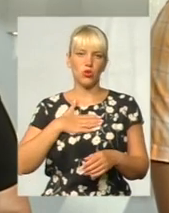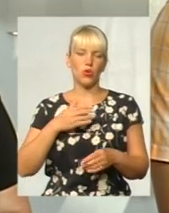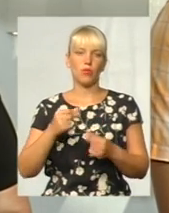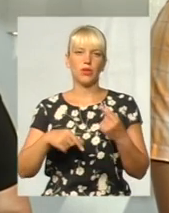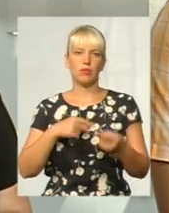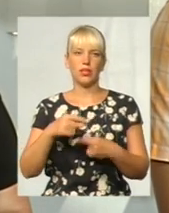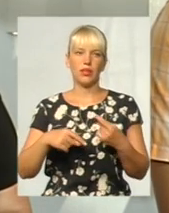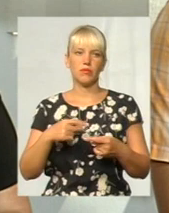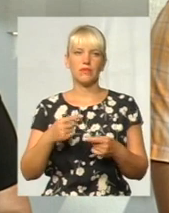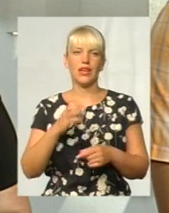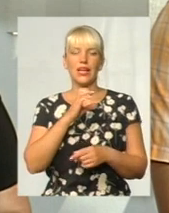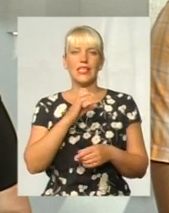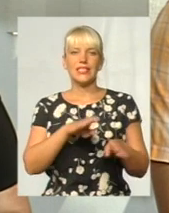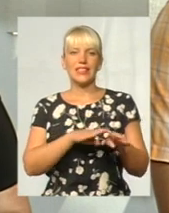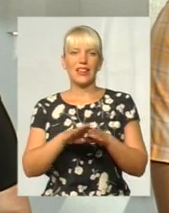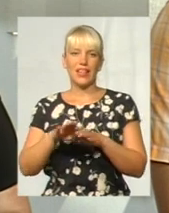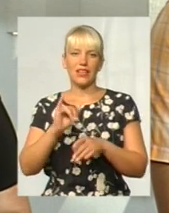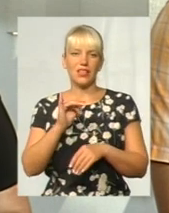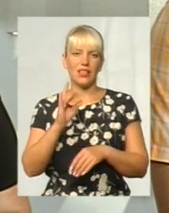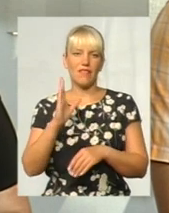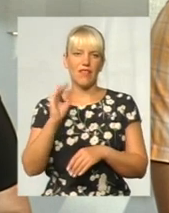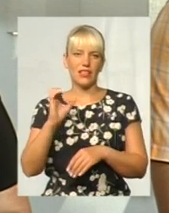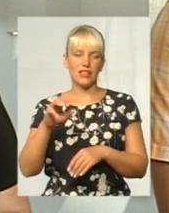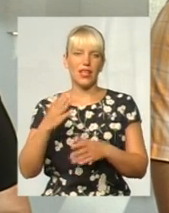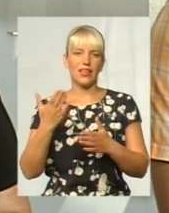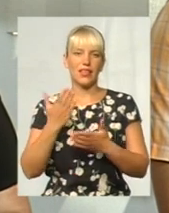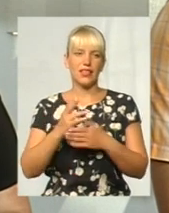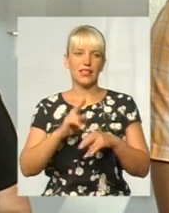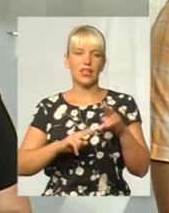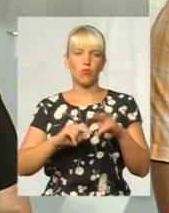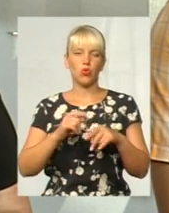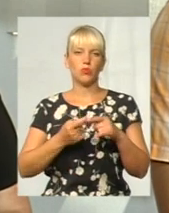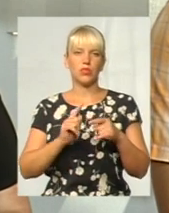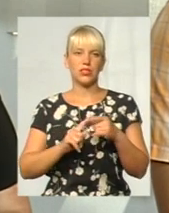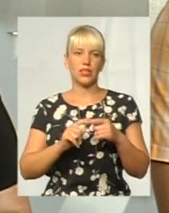який є забудовником цієї будови.